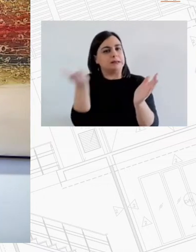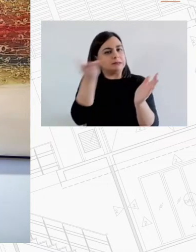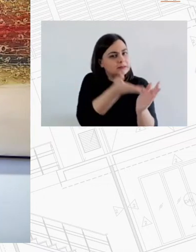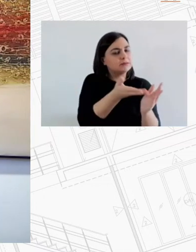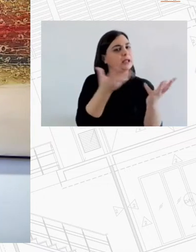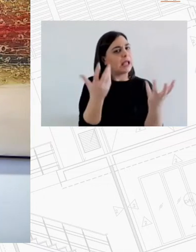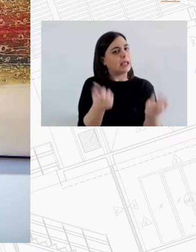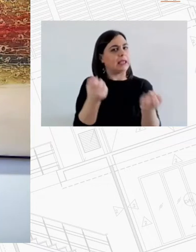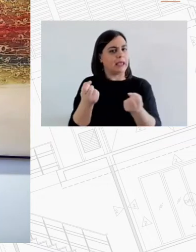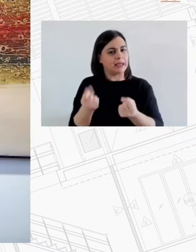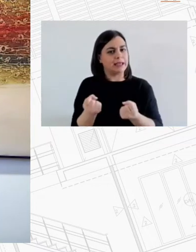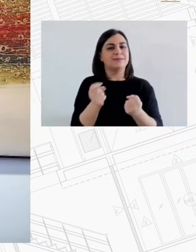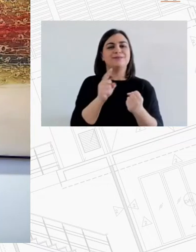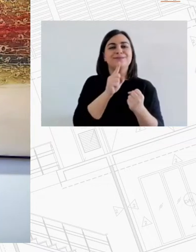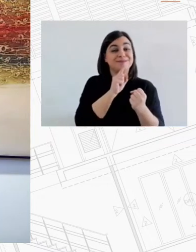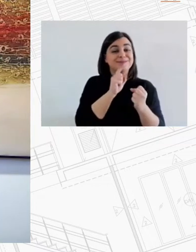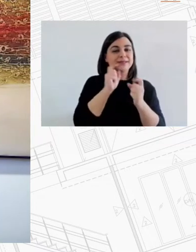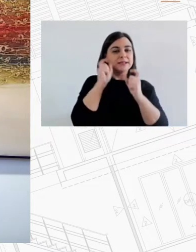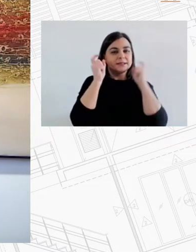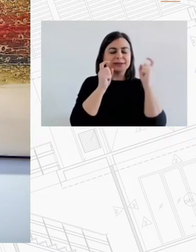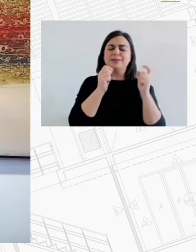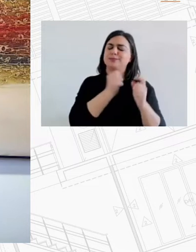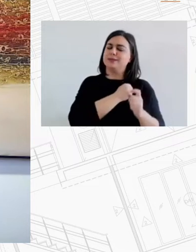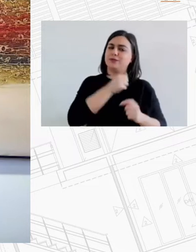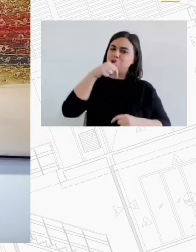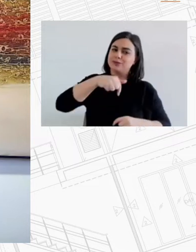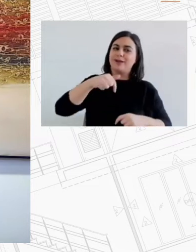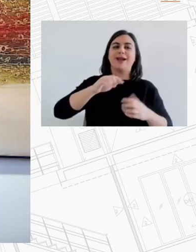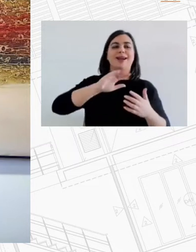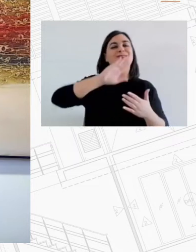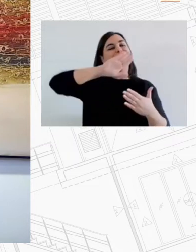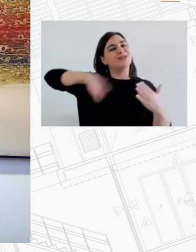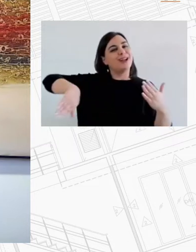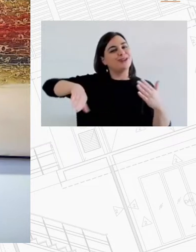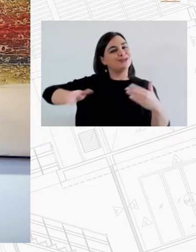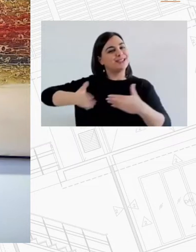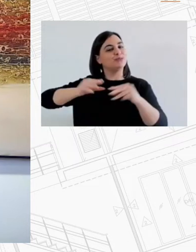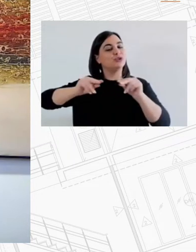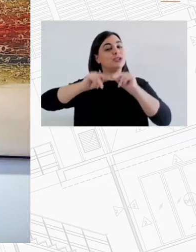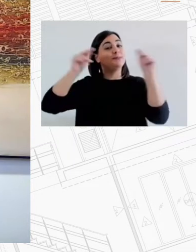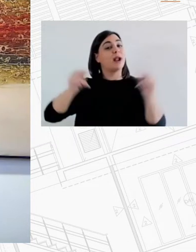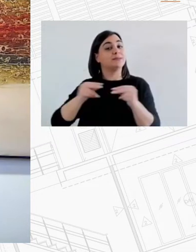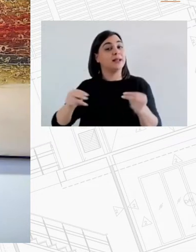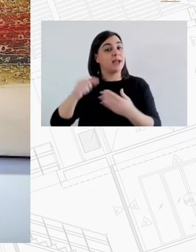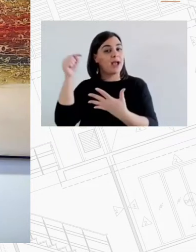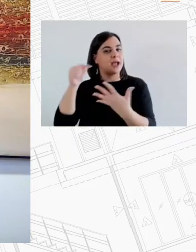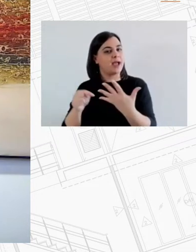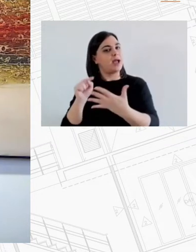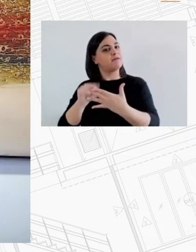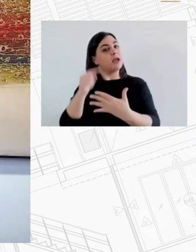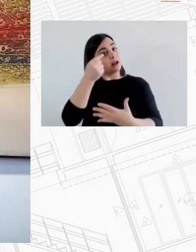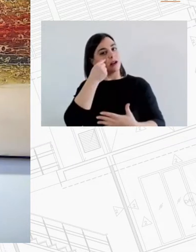σκέψεις λοιπόν θεωρώ πως είναι πραγματικά χρήσιμα τα συμπεράσματα θα μένω σαν δεδεμένος και εγώ να ακούσω και με βέβαιος ότι θα βγουν